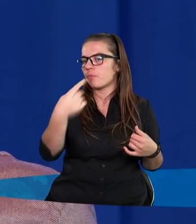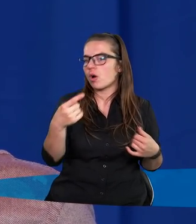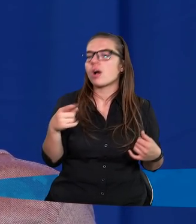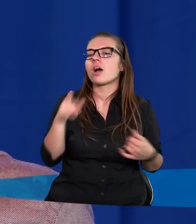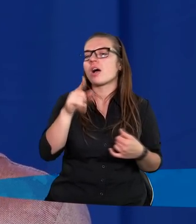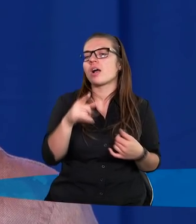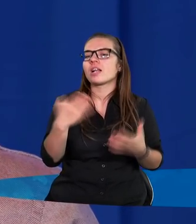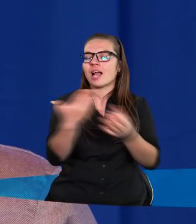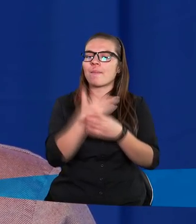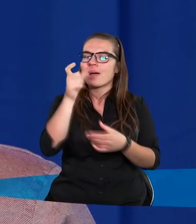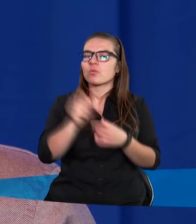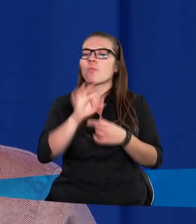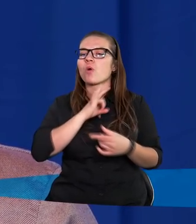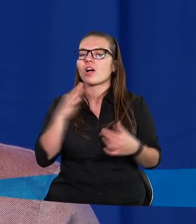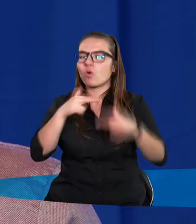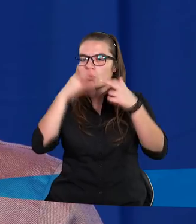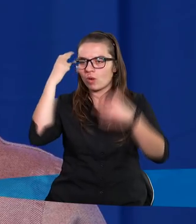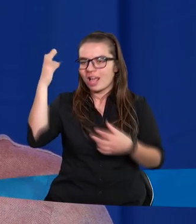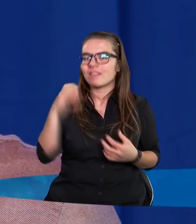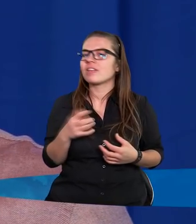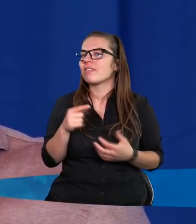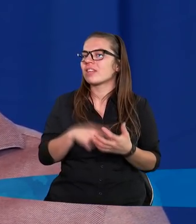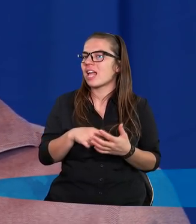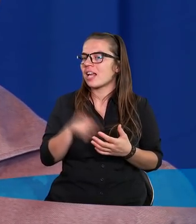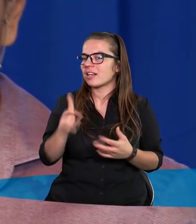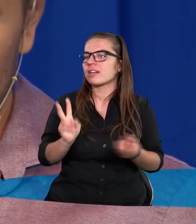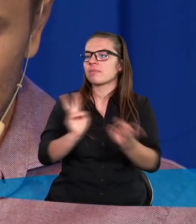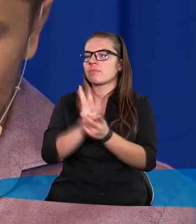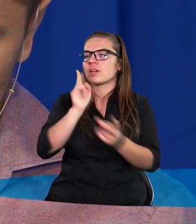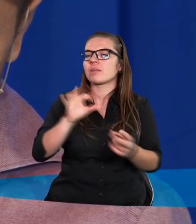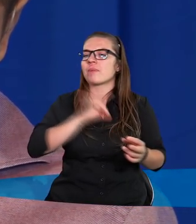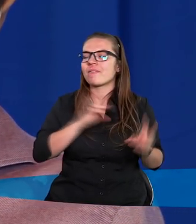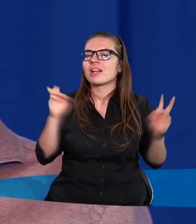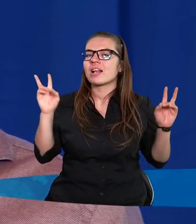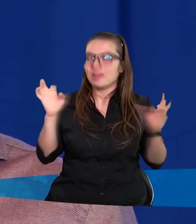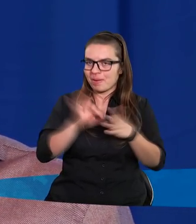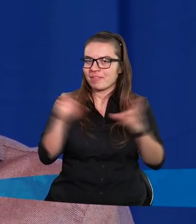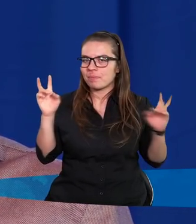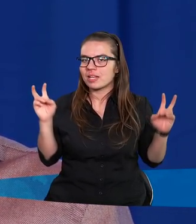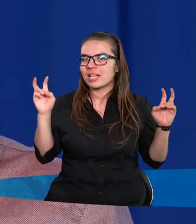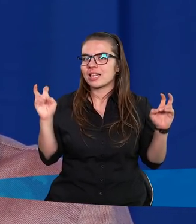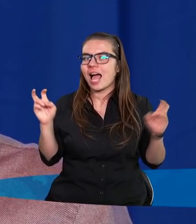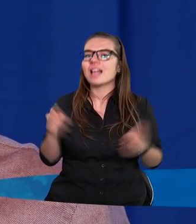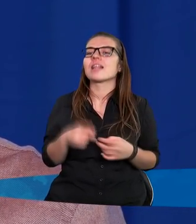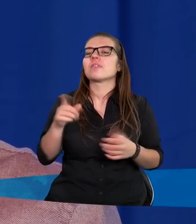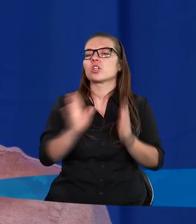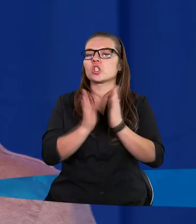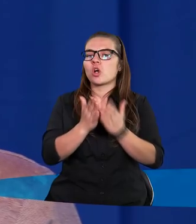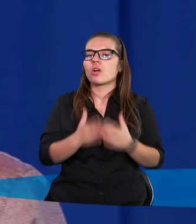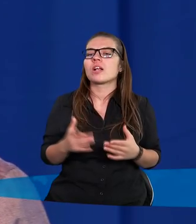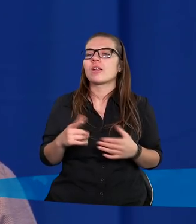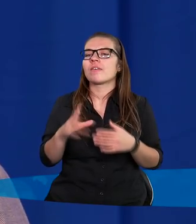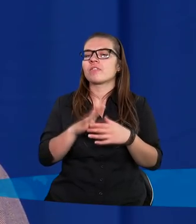zapraszam cię do mojego królestwa. Wtedy spotkałem się z pewnym cytatem. Jest to książka